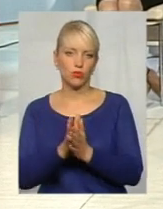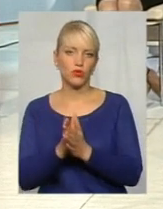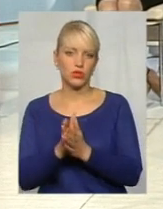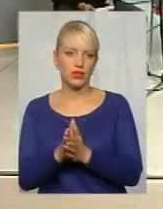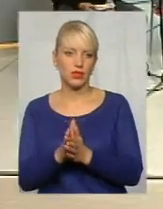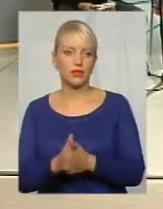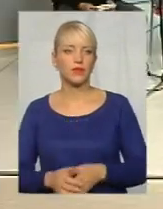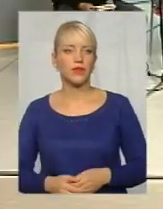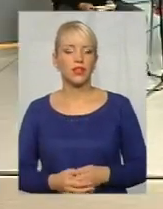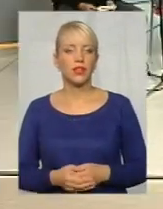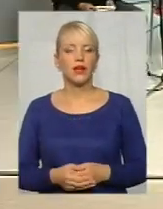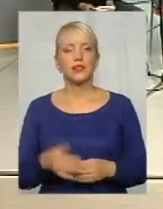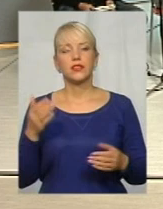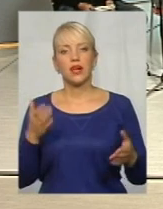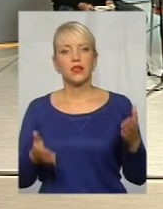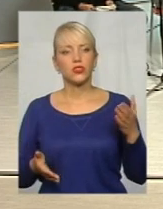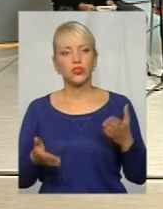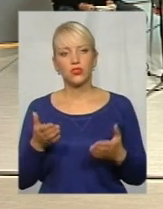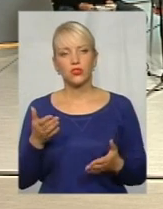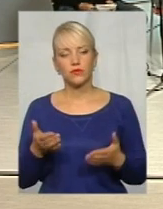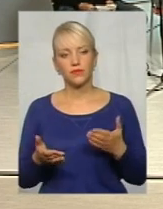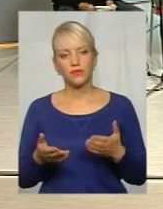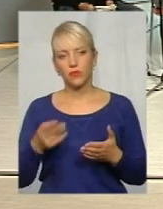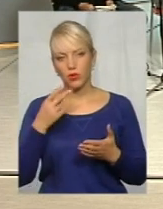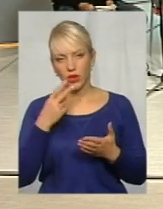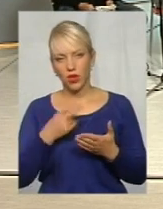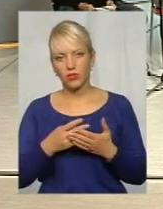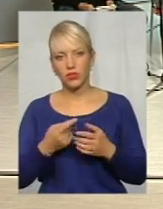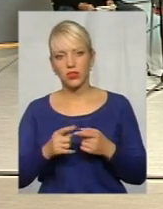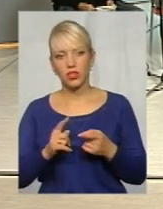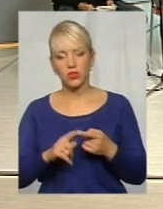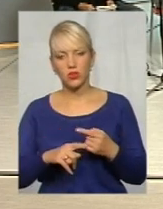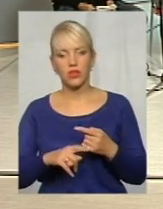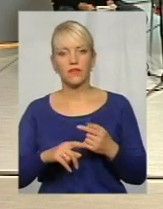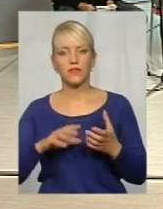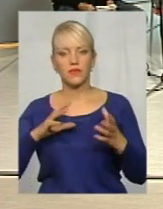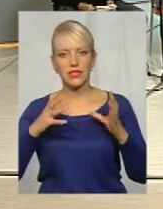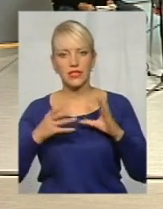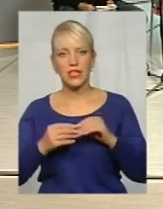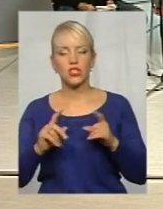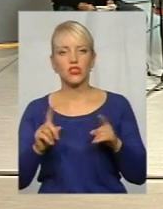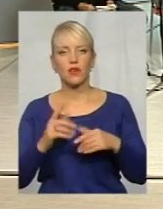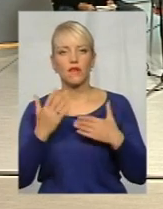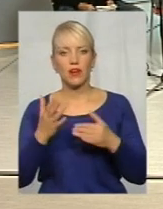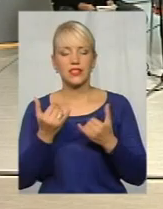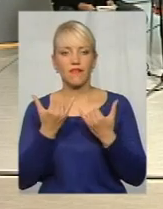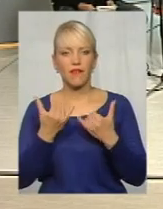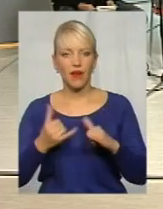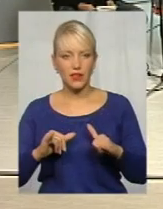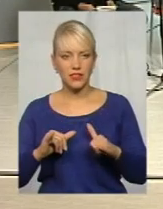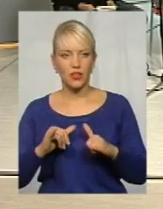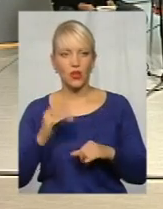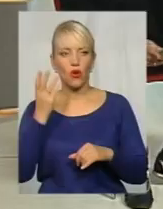Пане Михайле, якщо поглянути на цю картину всю, що насамперед вразило, коли